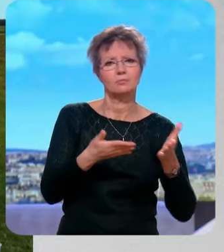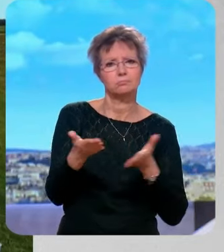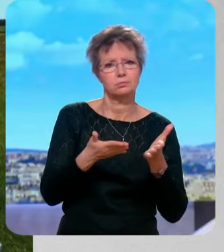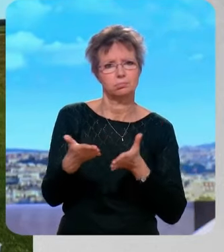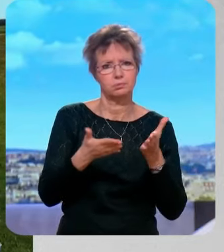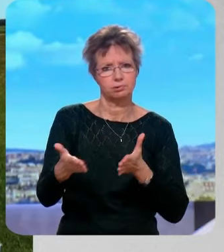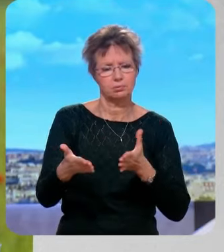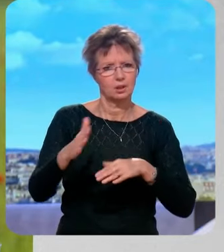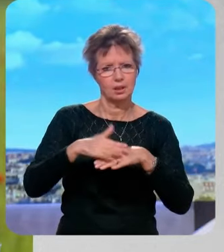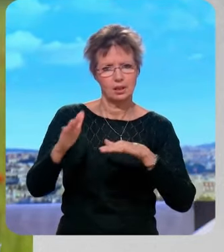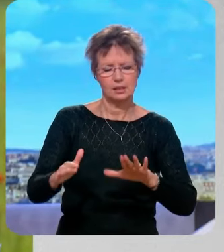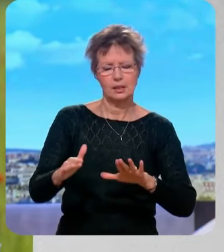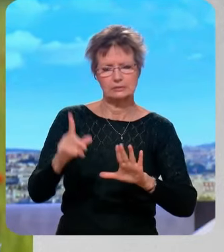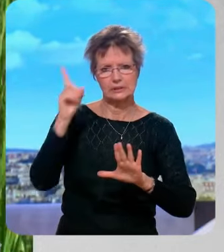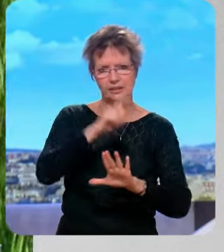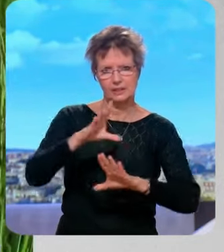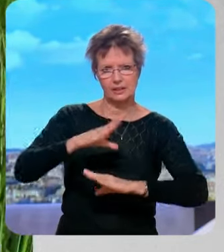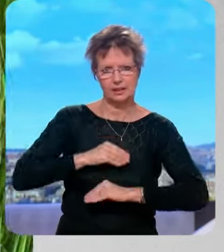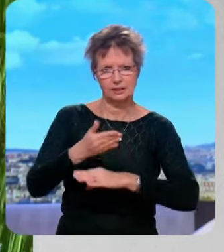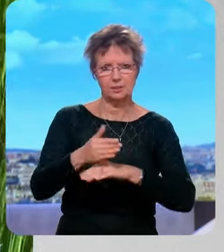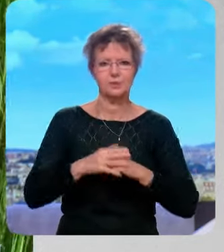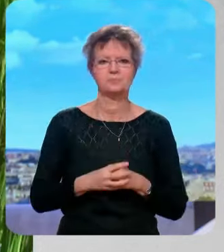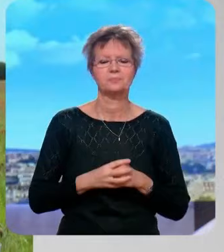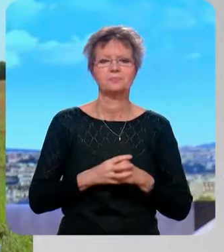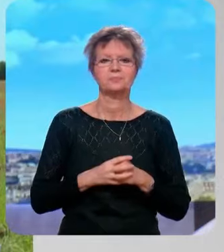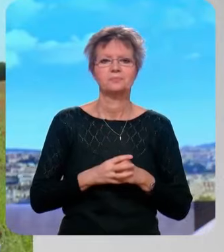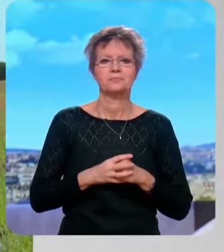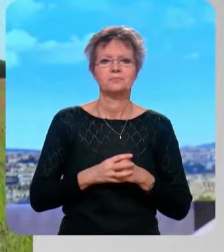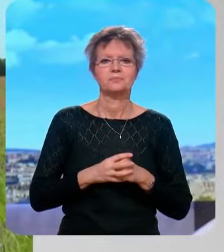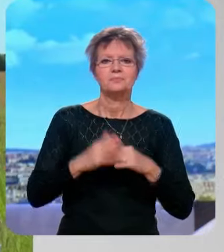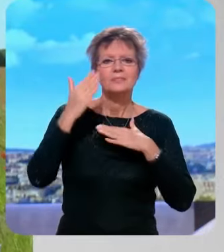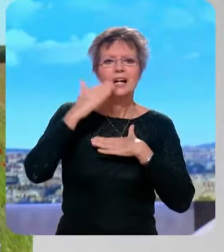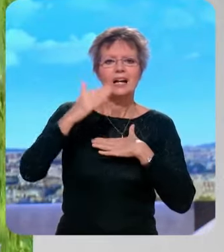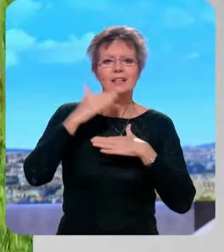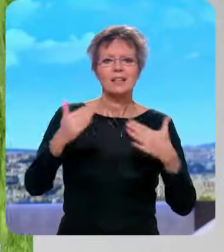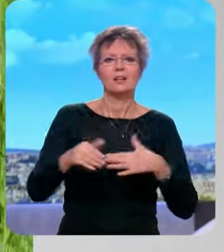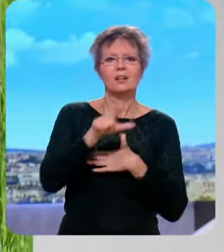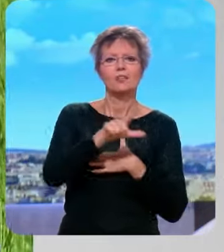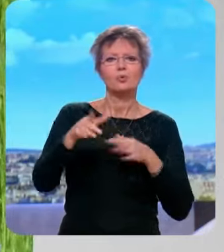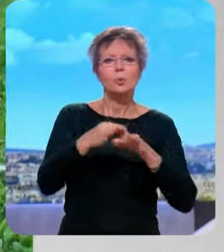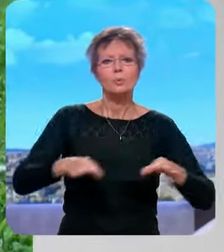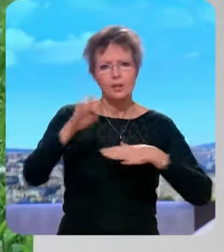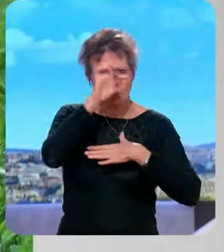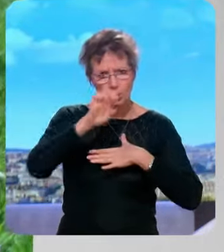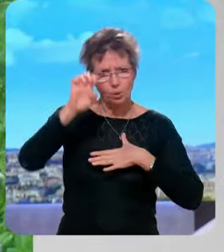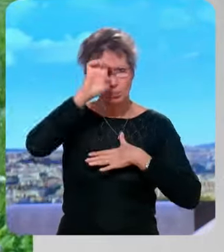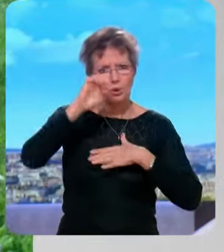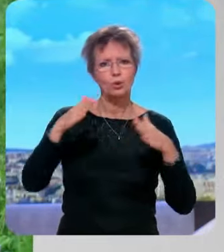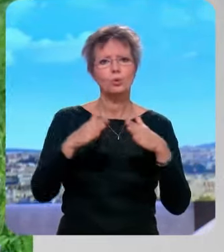c'est pas tout à fait nouveau qu'on y travaille, j'ai pris le lead, si vous me permettez cette expression, d'une coalition de pays européens, nous sommes 22 pays européens à demander